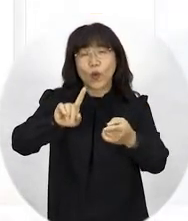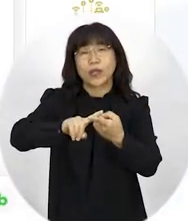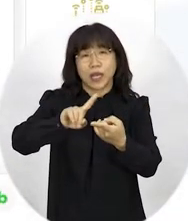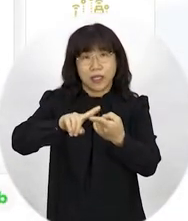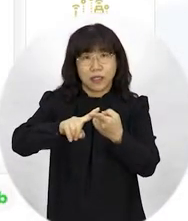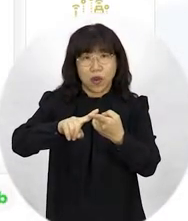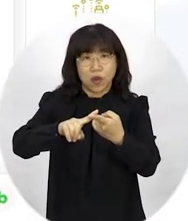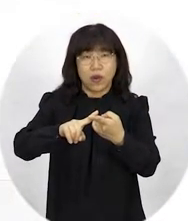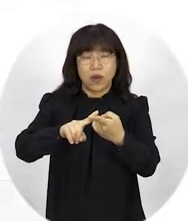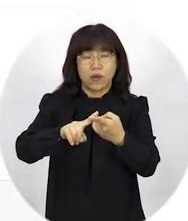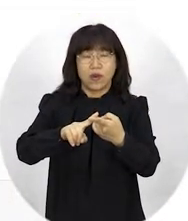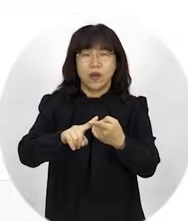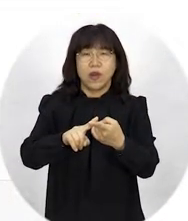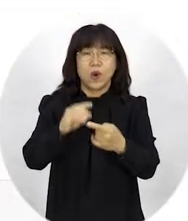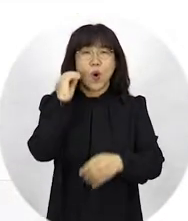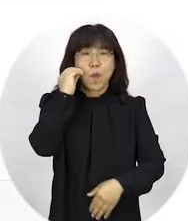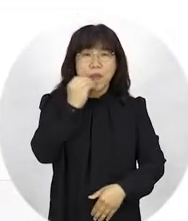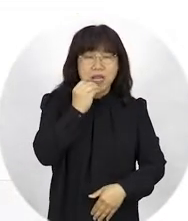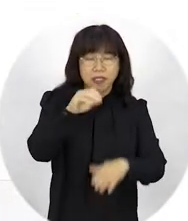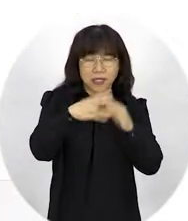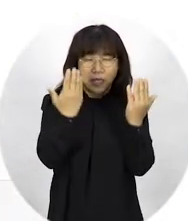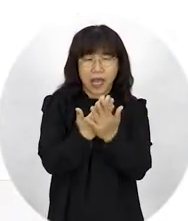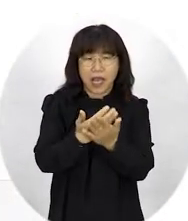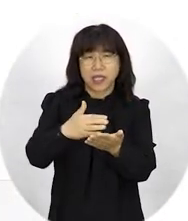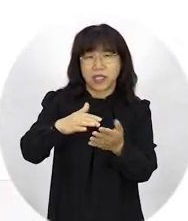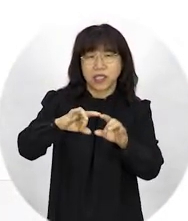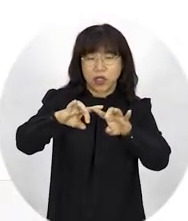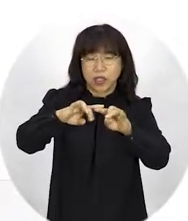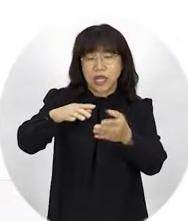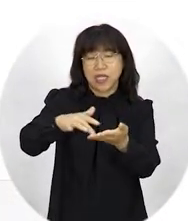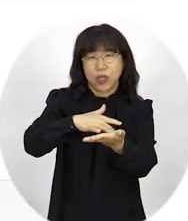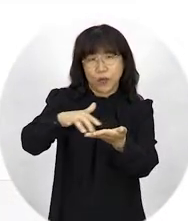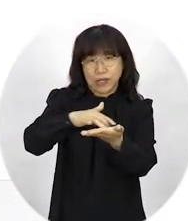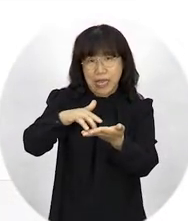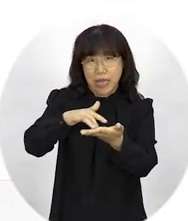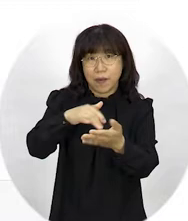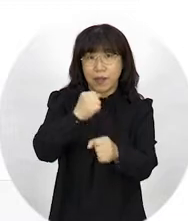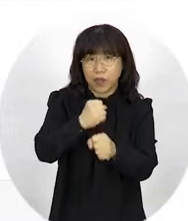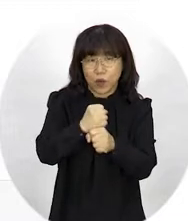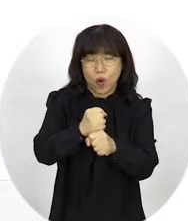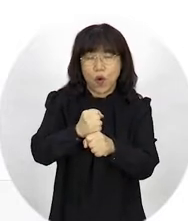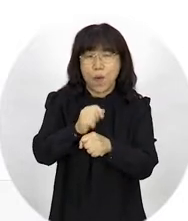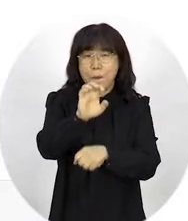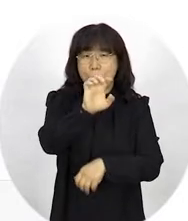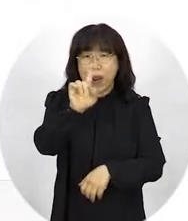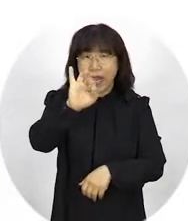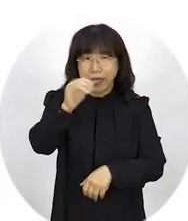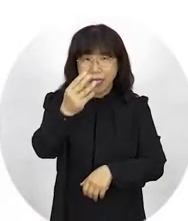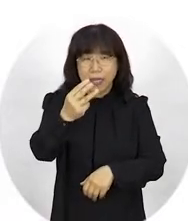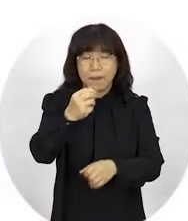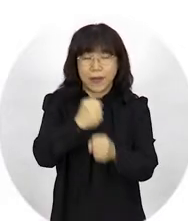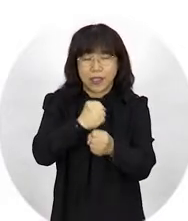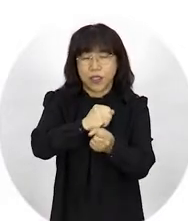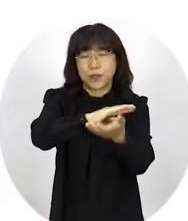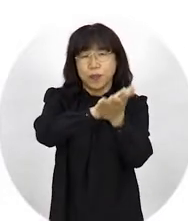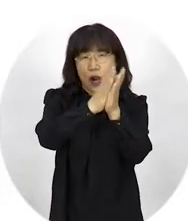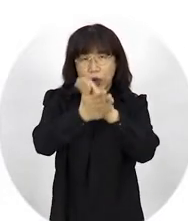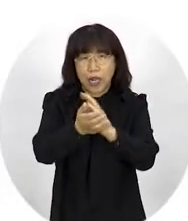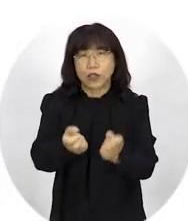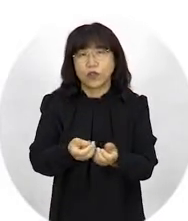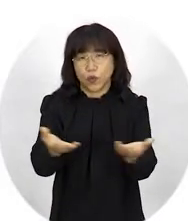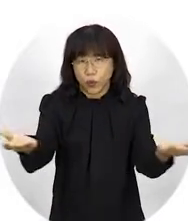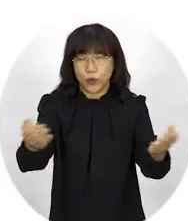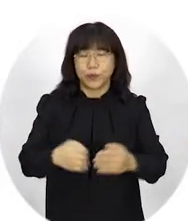정확하게 전달하기 위해 홈페이지 내 항목마다 전자점자 메뉴를 만들고 전자점자 파일로 변환해 제공합니다.